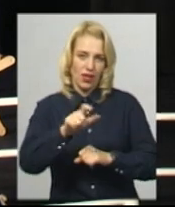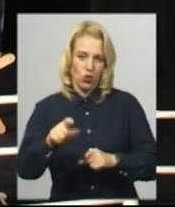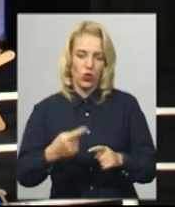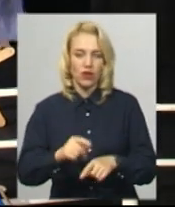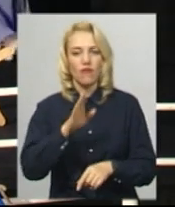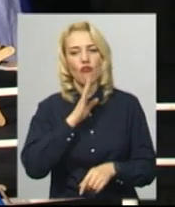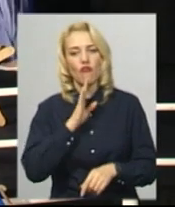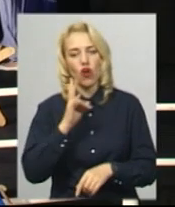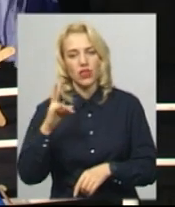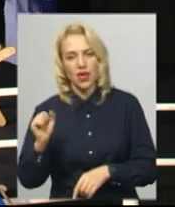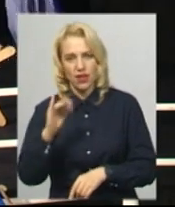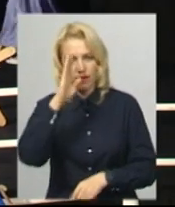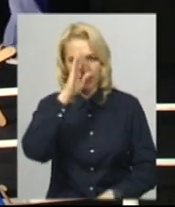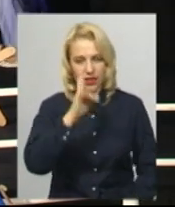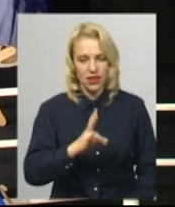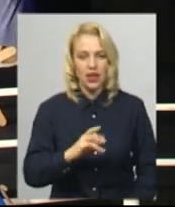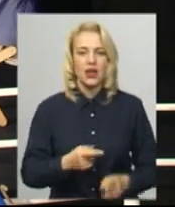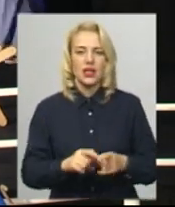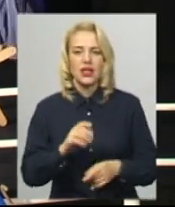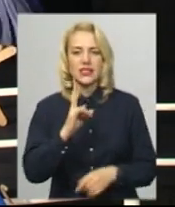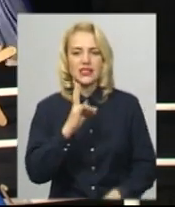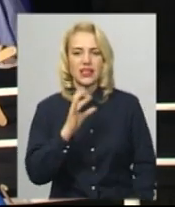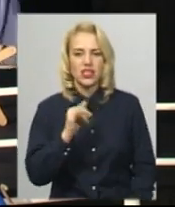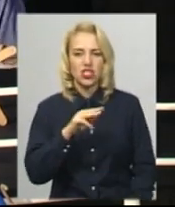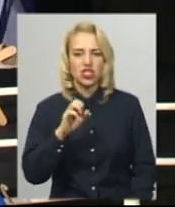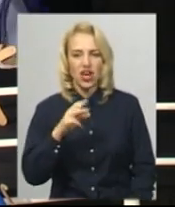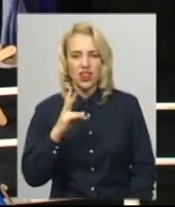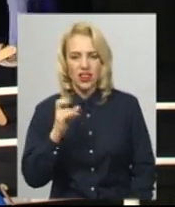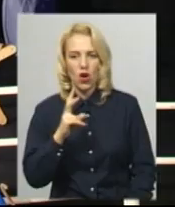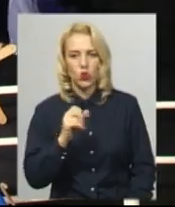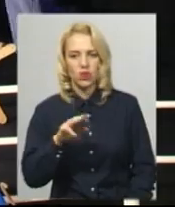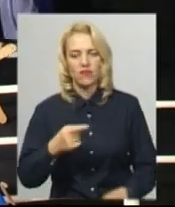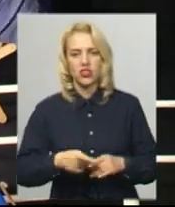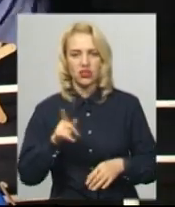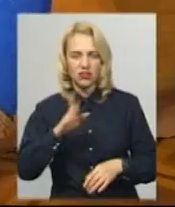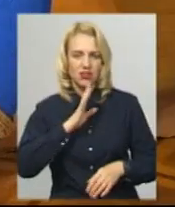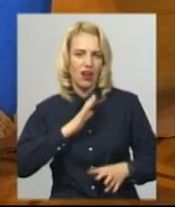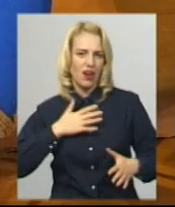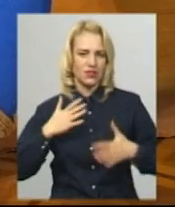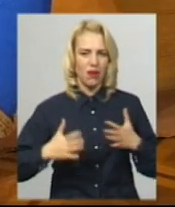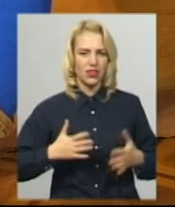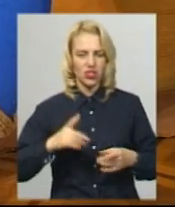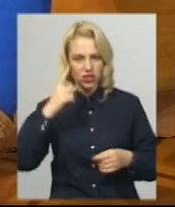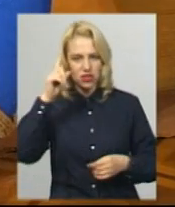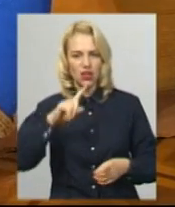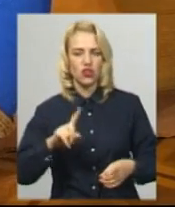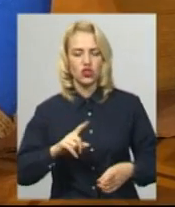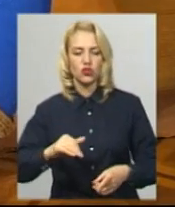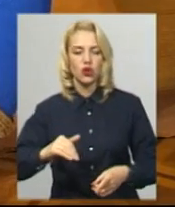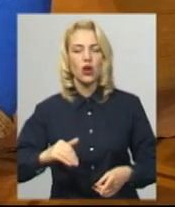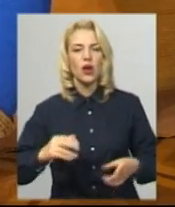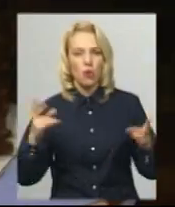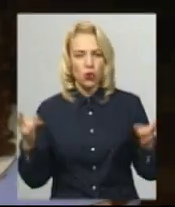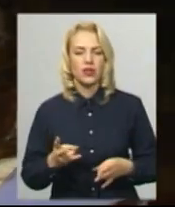актриса муздрам театру імені Старицького Сніжана Туткевич Самойлова. Каже, її героїня харизматична, чітко розуміє, що їй потрібно, і вперто цього